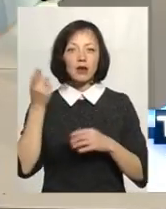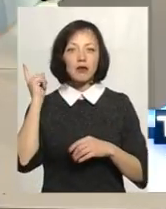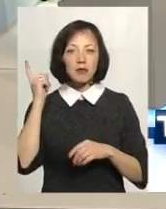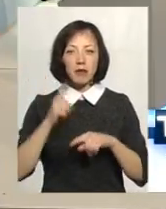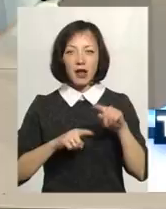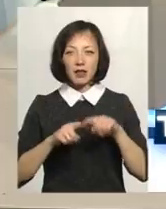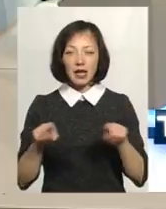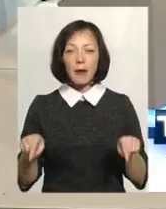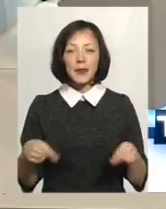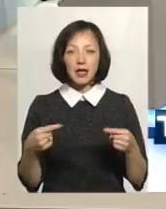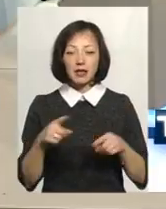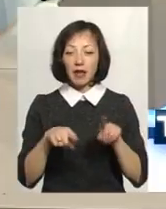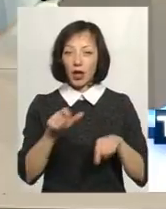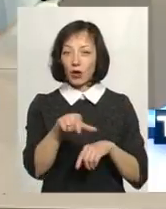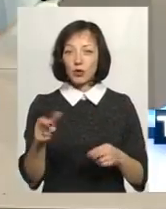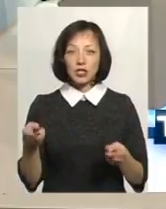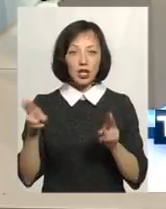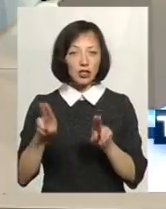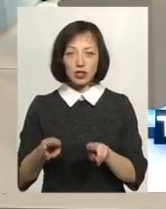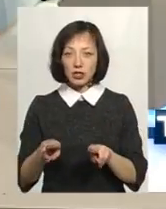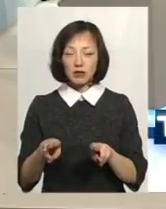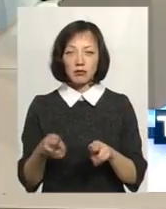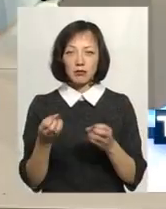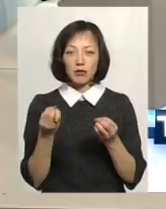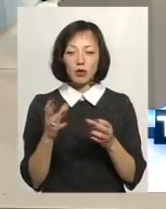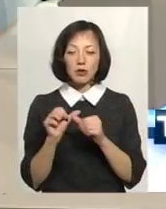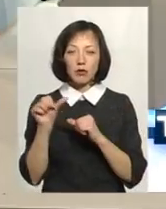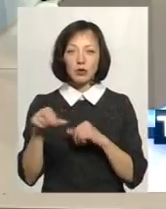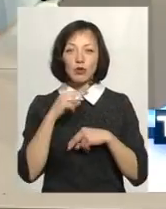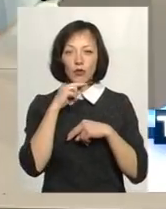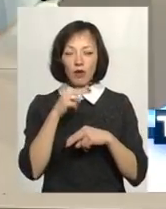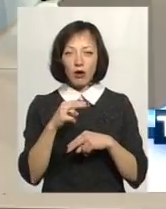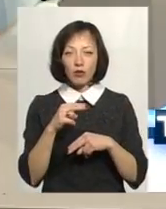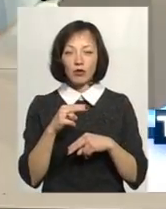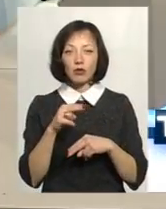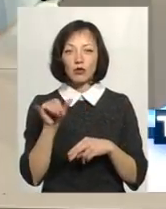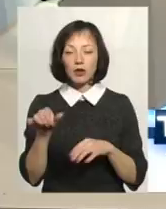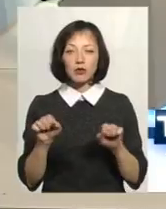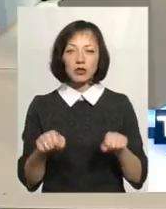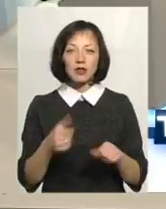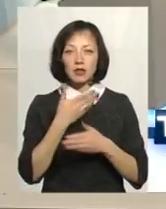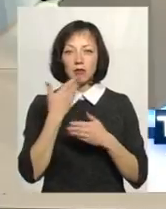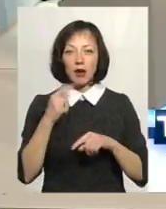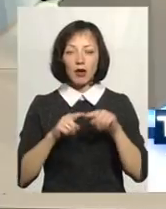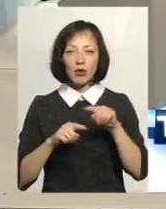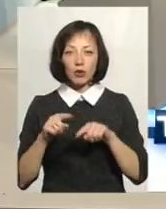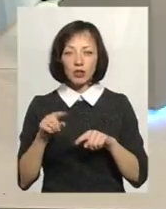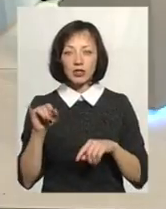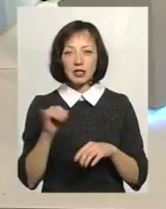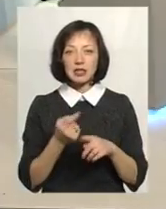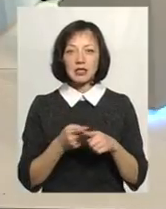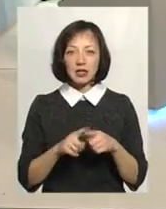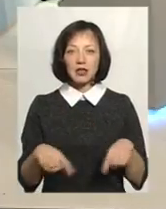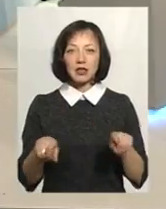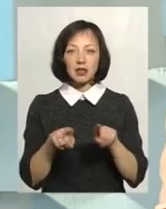реабілітацію. Деякі люди залишилися просто поза увагою, адже в них, можливо, немає родичів. І це